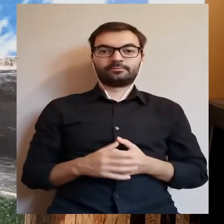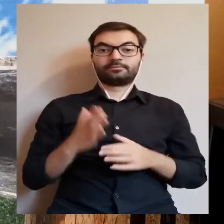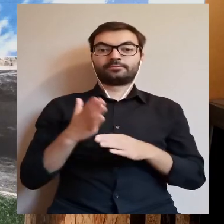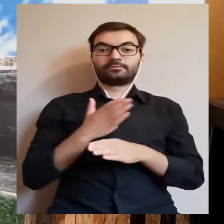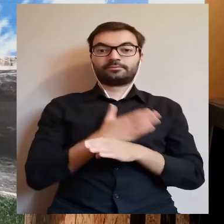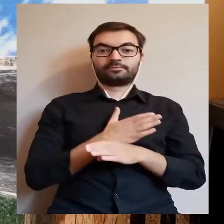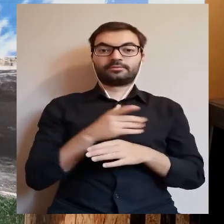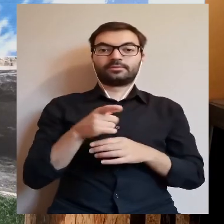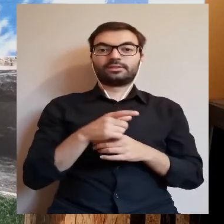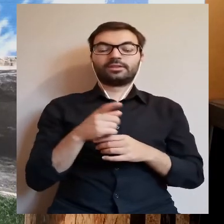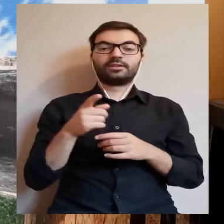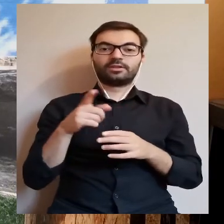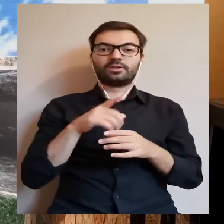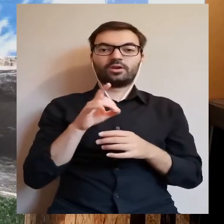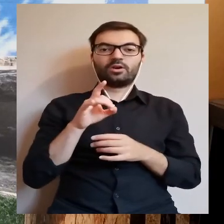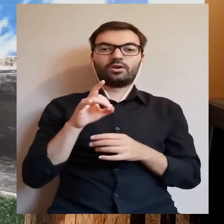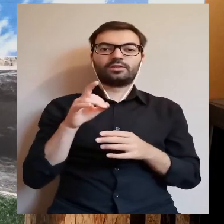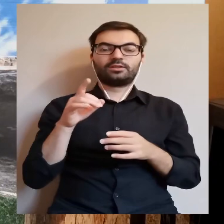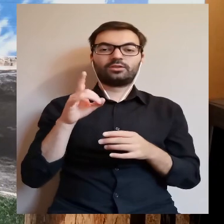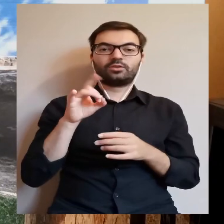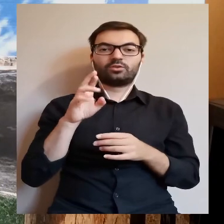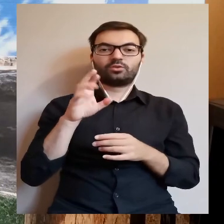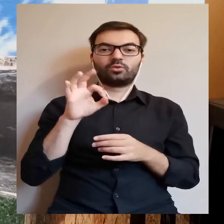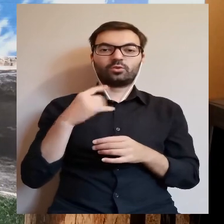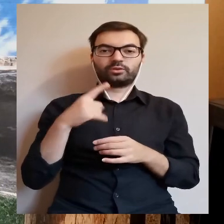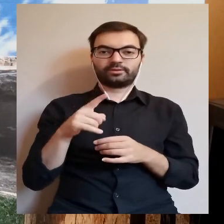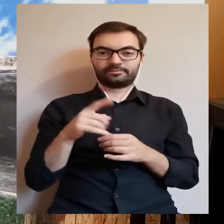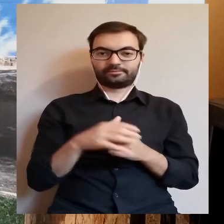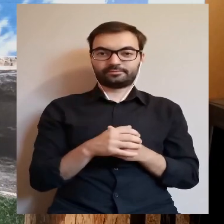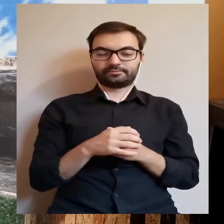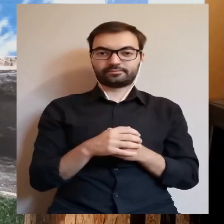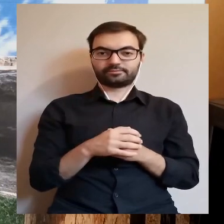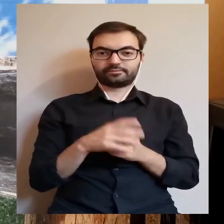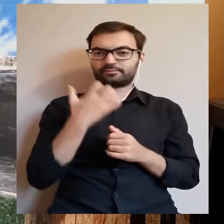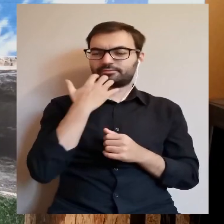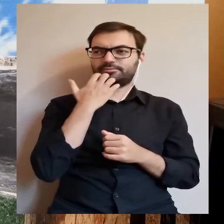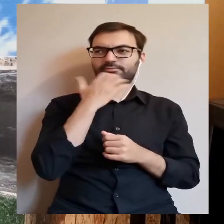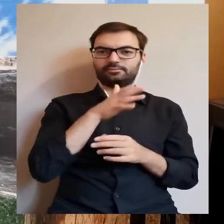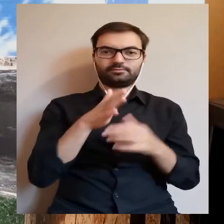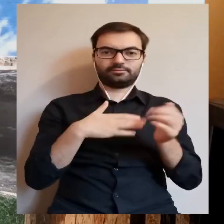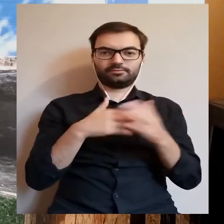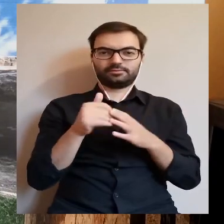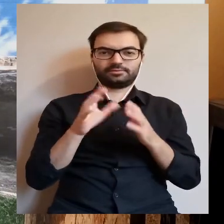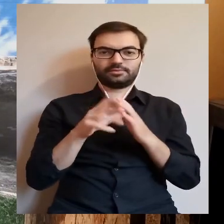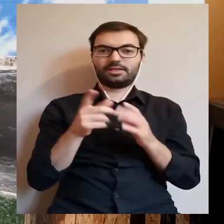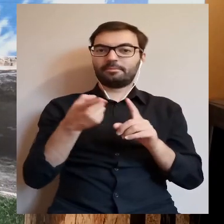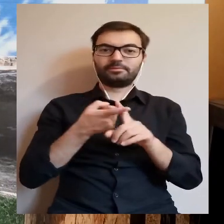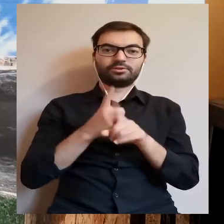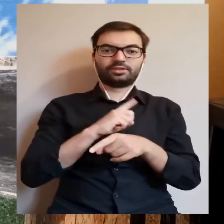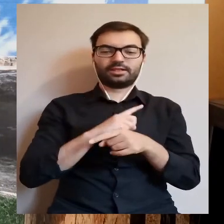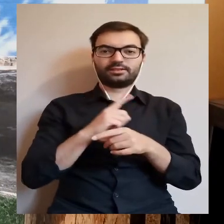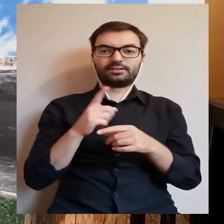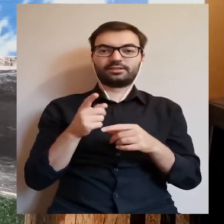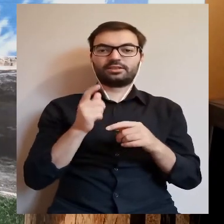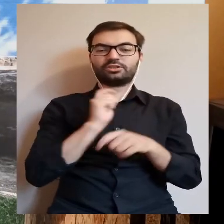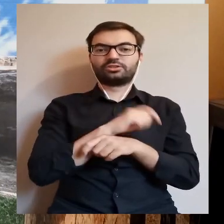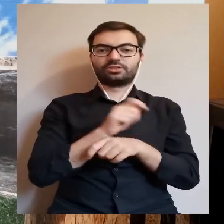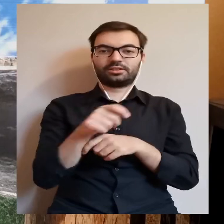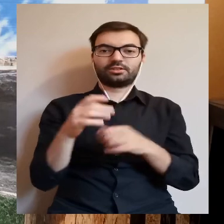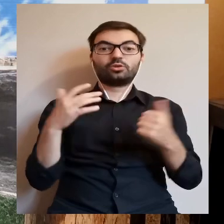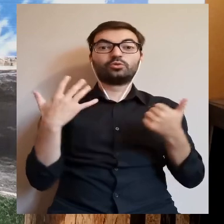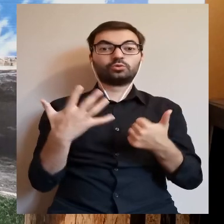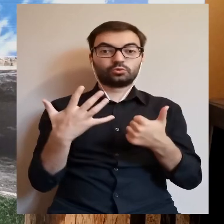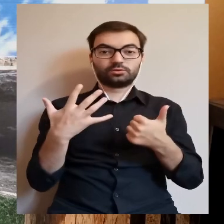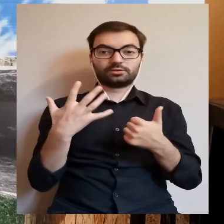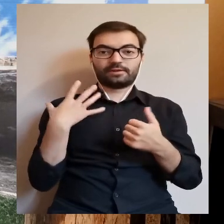Natomiast wcześniej był tam gród. I to gród w ogóle powstał bardzo wcześnie, bo jeszcze w czasach przedchrześcijańskich, już w